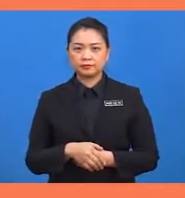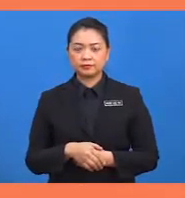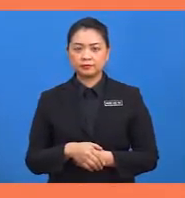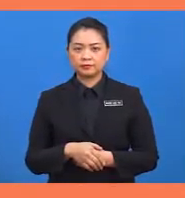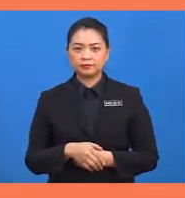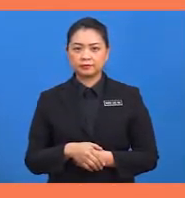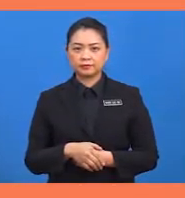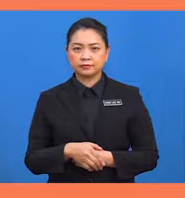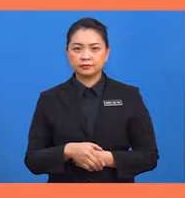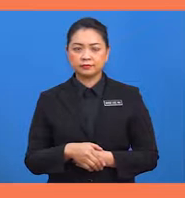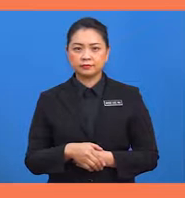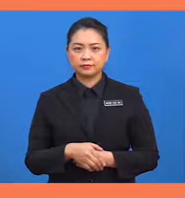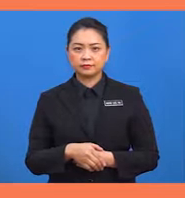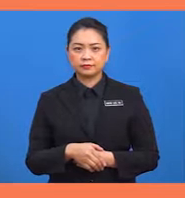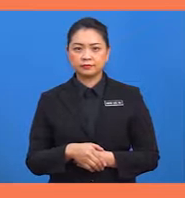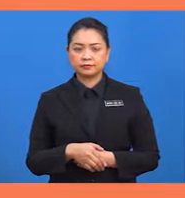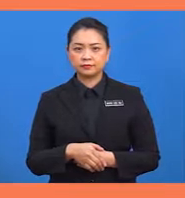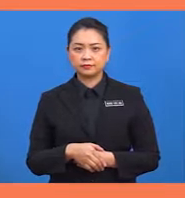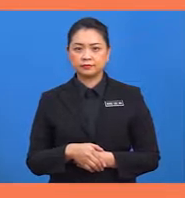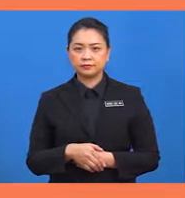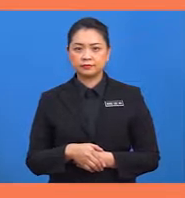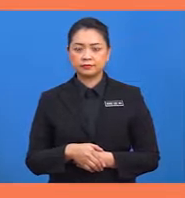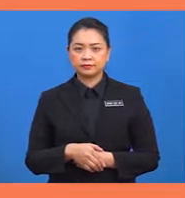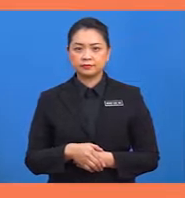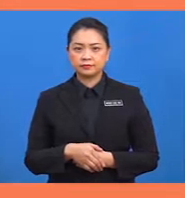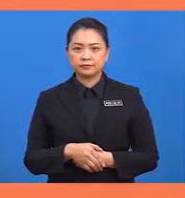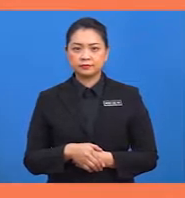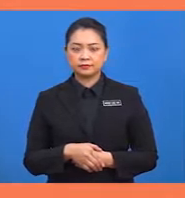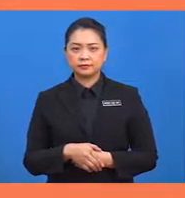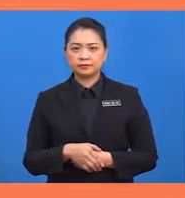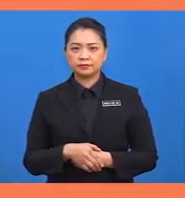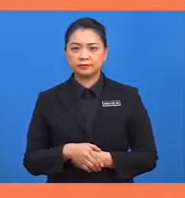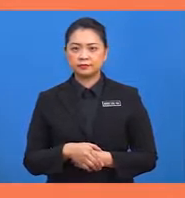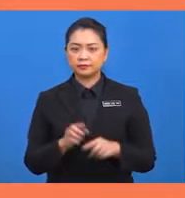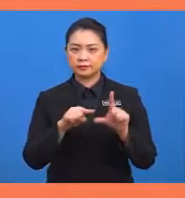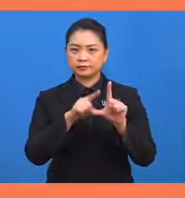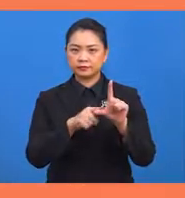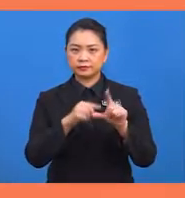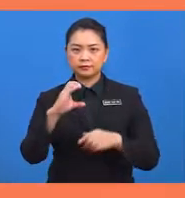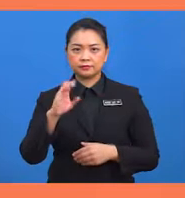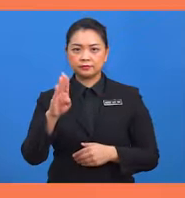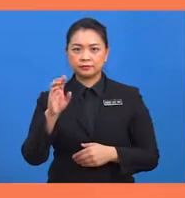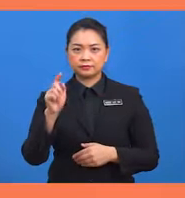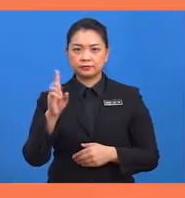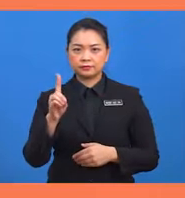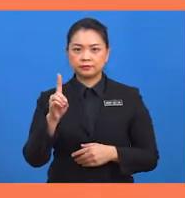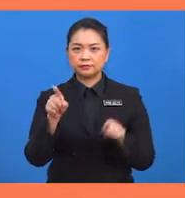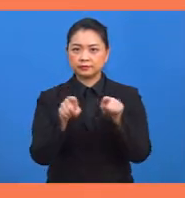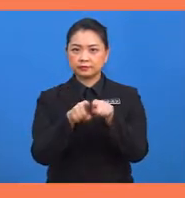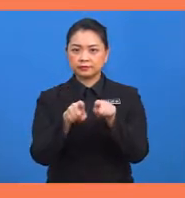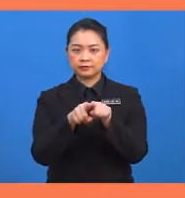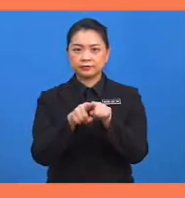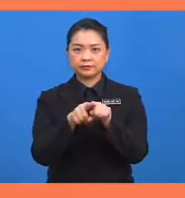132 darjah. Sudut C, B, D sama dengan sudut C, D, B.